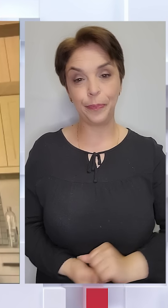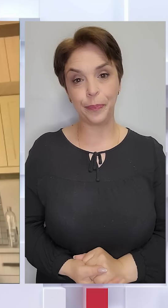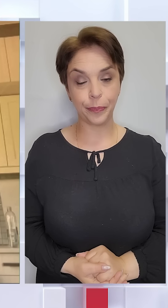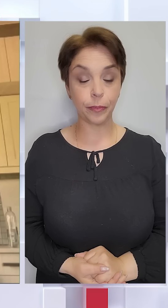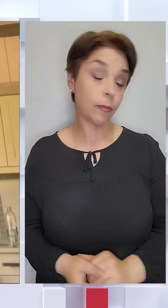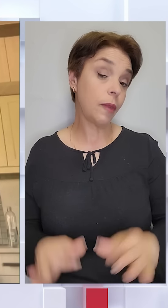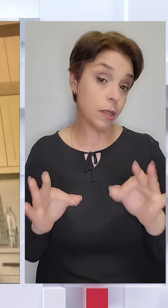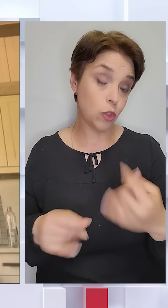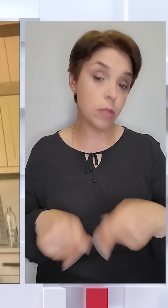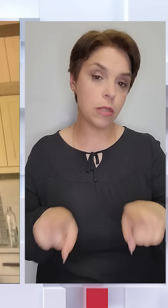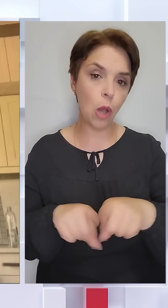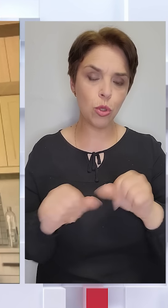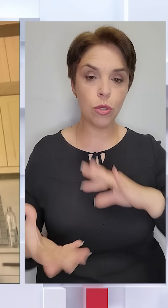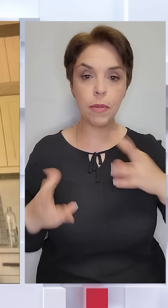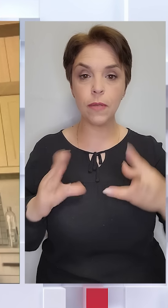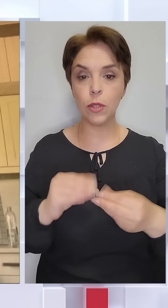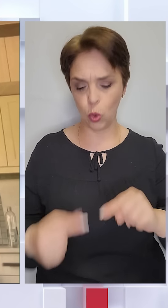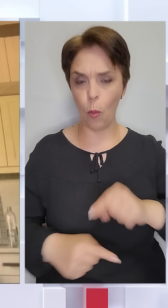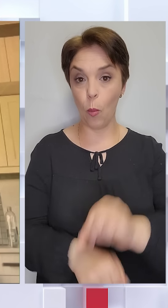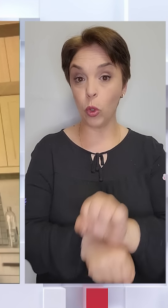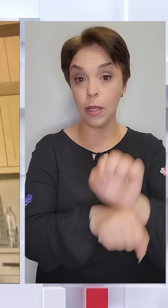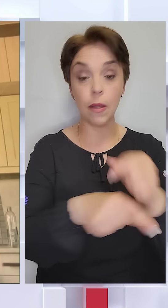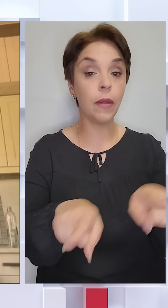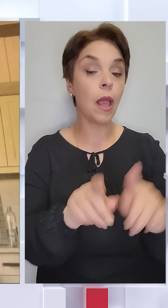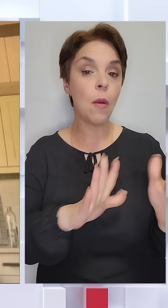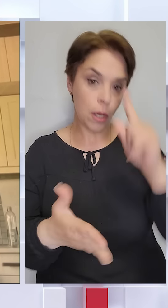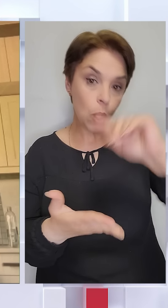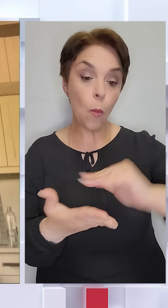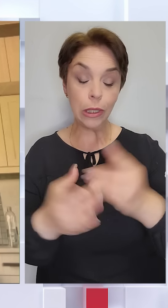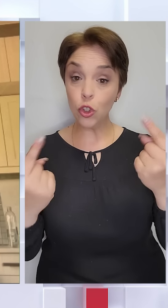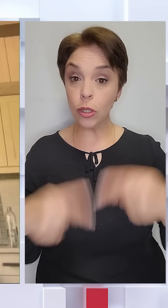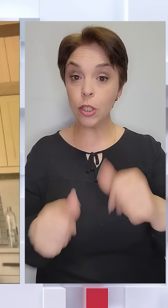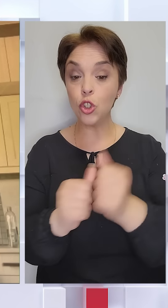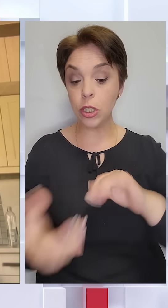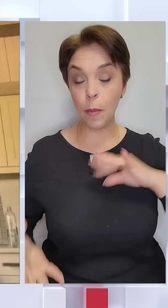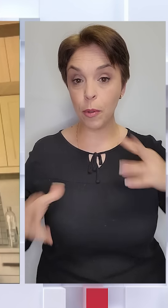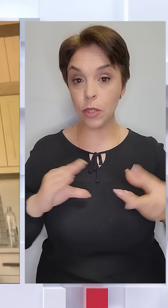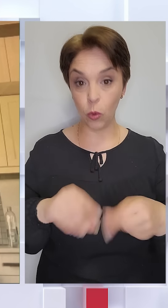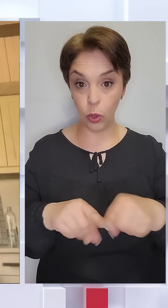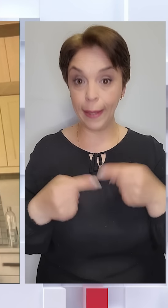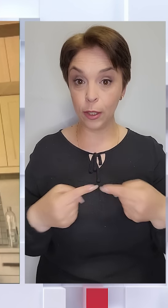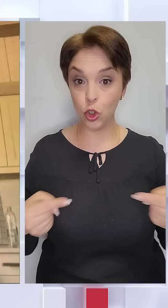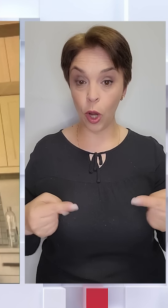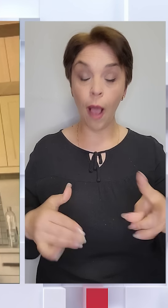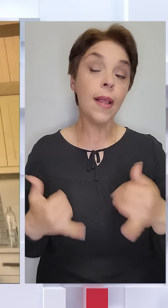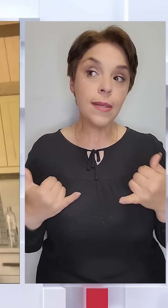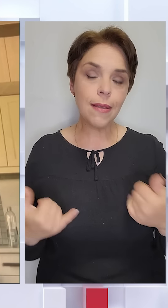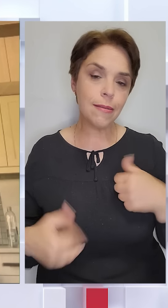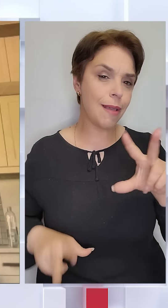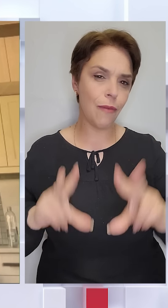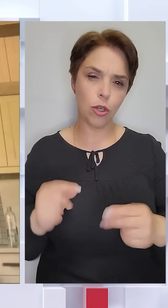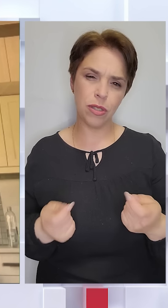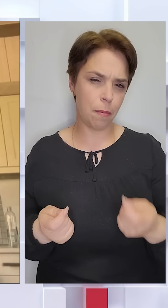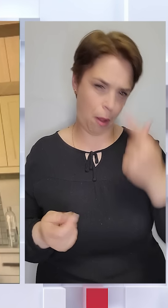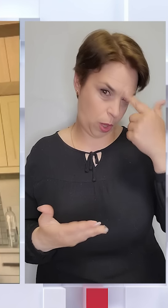Звичайно, це також може призвести до протестів. Такі моменти політичної кризи часто призводять до таких речей. Але зараз, я вважаю, це мало